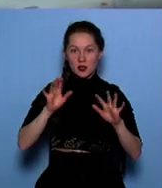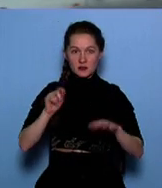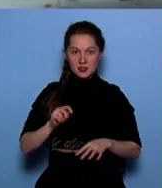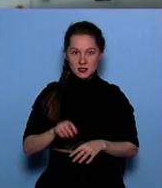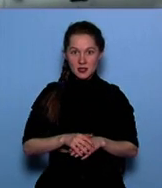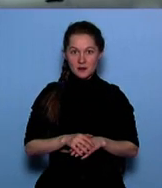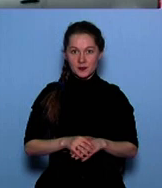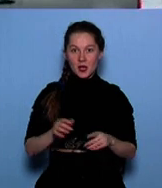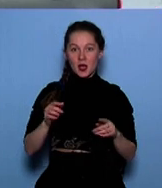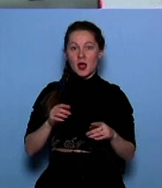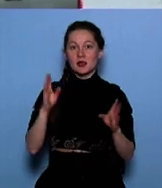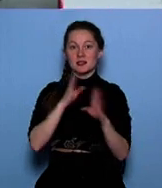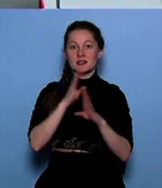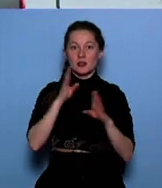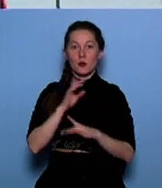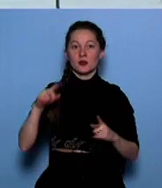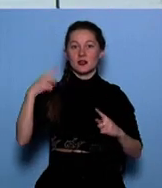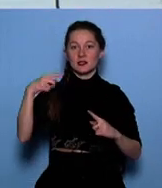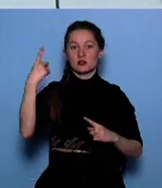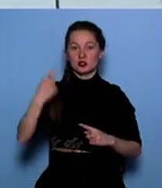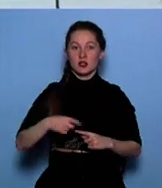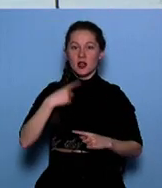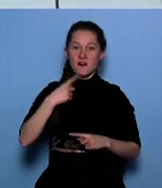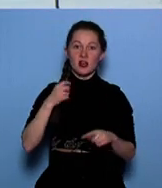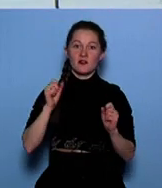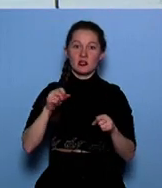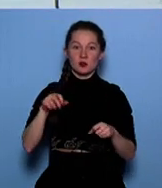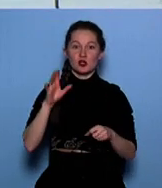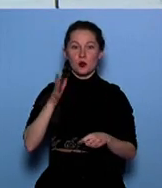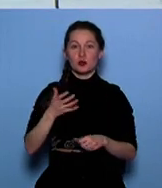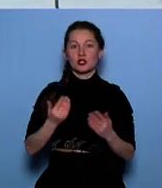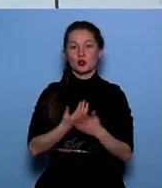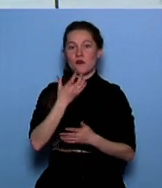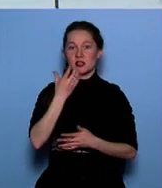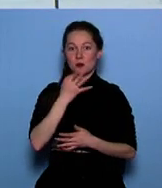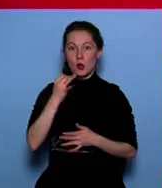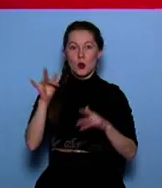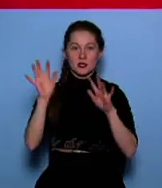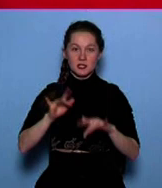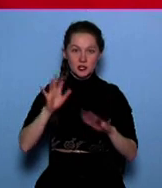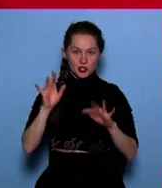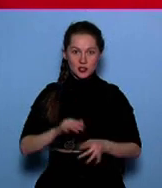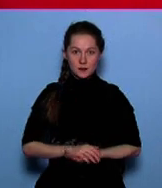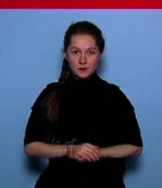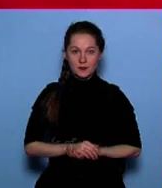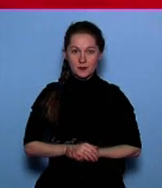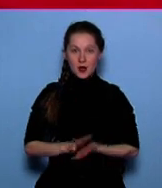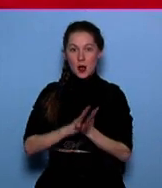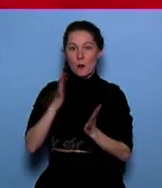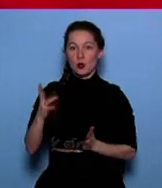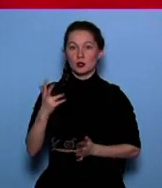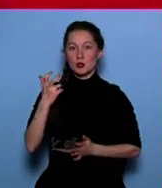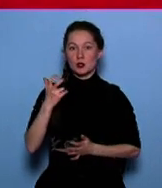словам синоптиков, начале следующей недели, скорее всего, снова будет тепло и снежно. Более 300